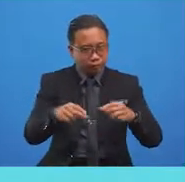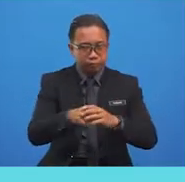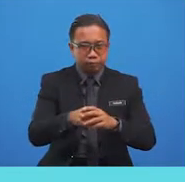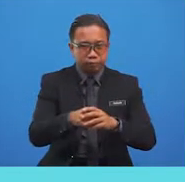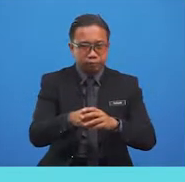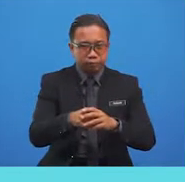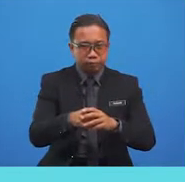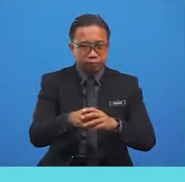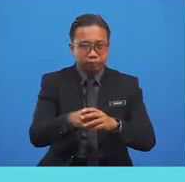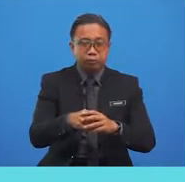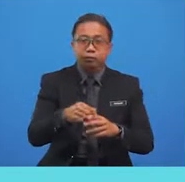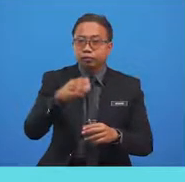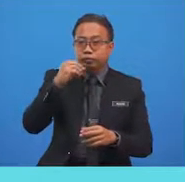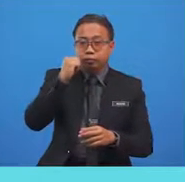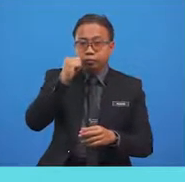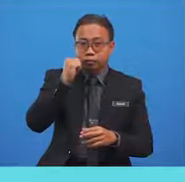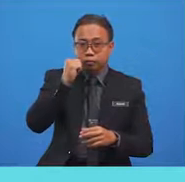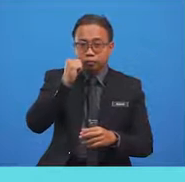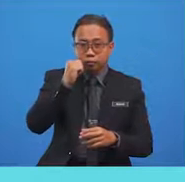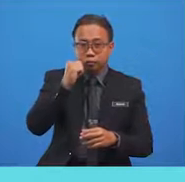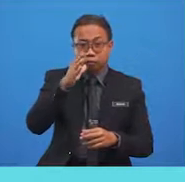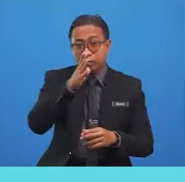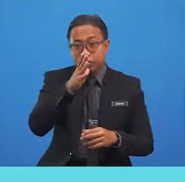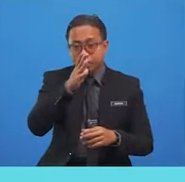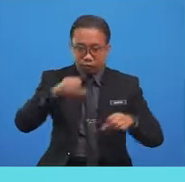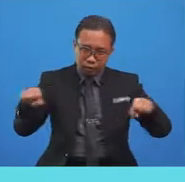The lady is cooking.